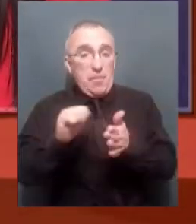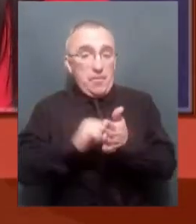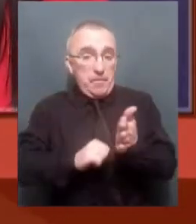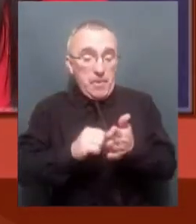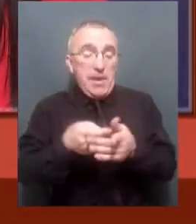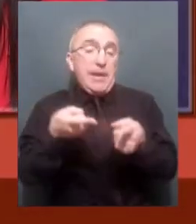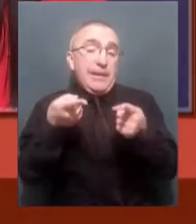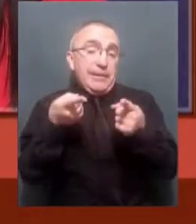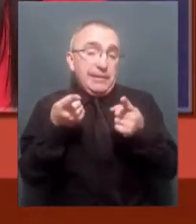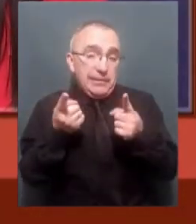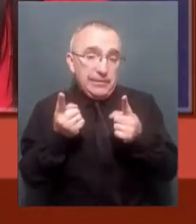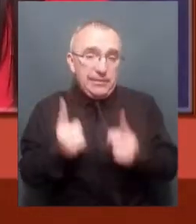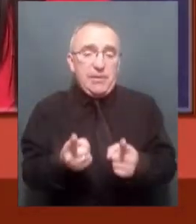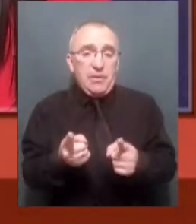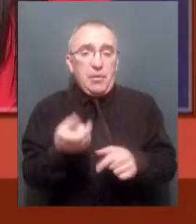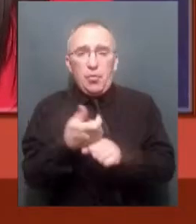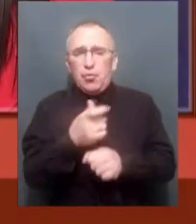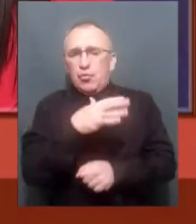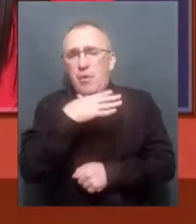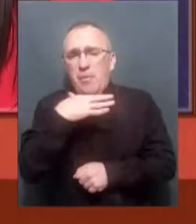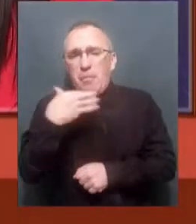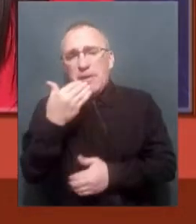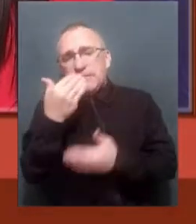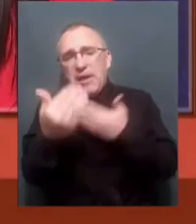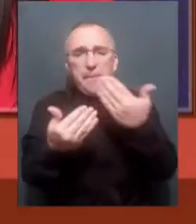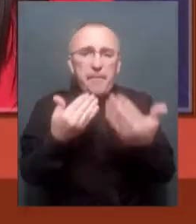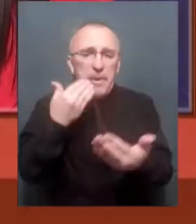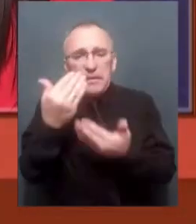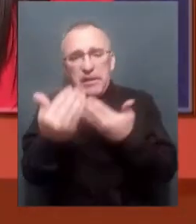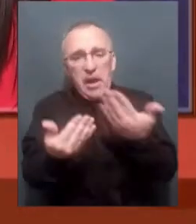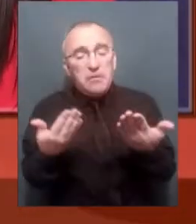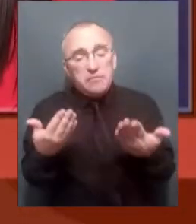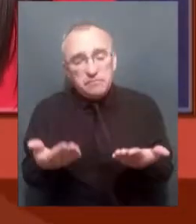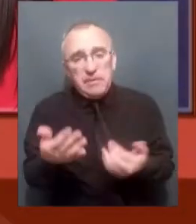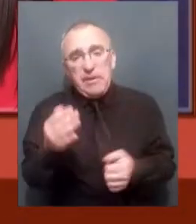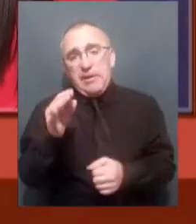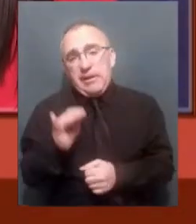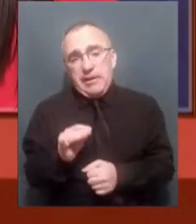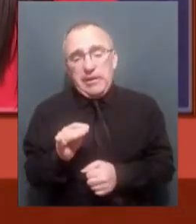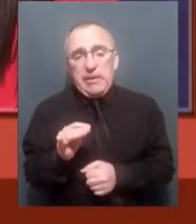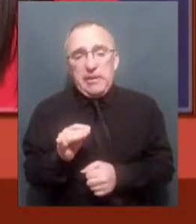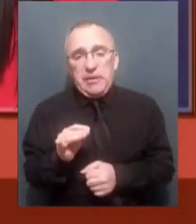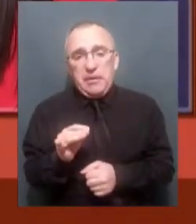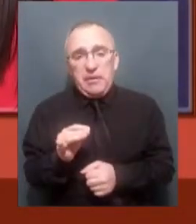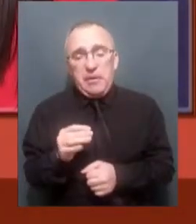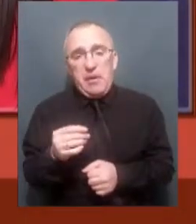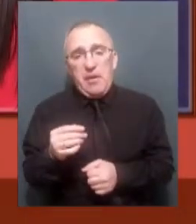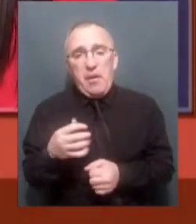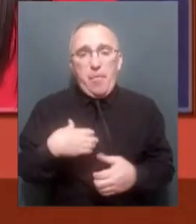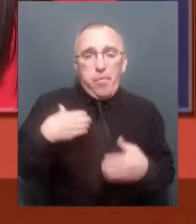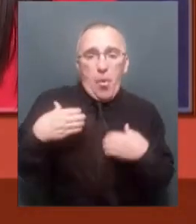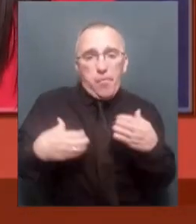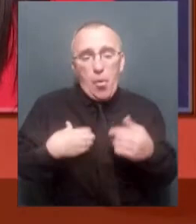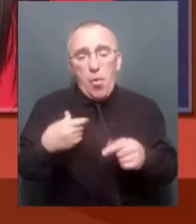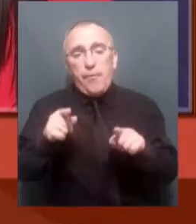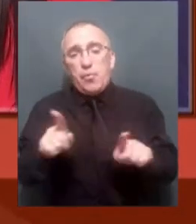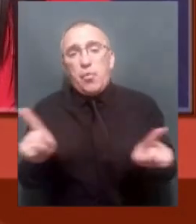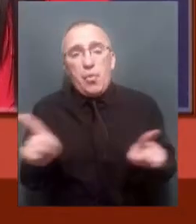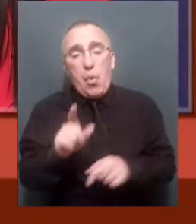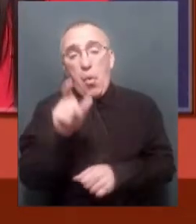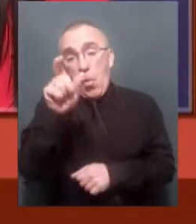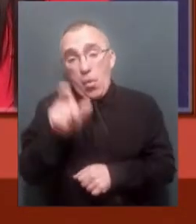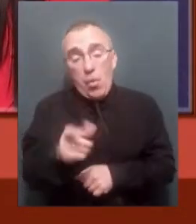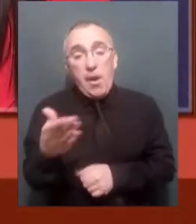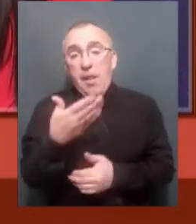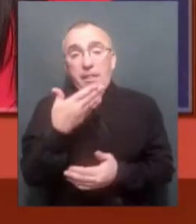дуже багато запитань і побоювань того, що людина, яка не